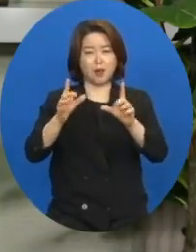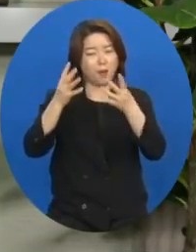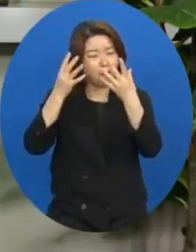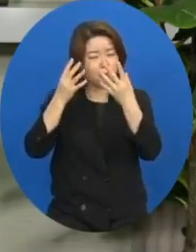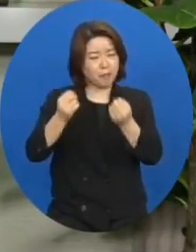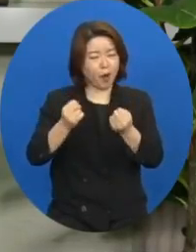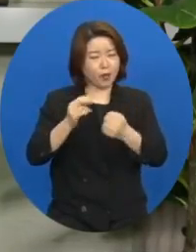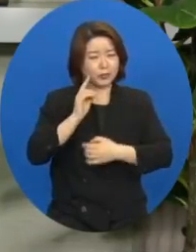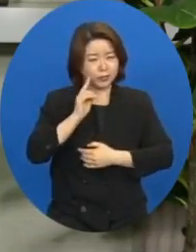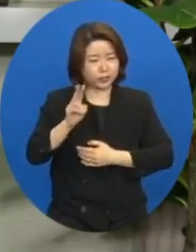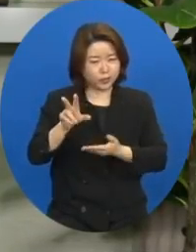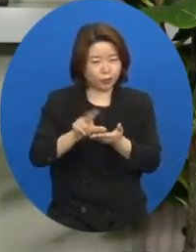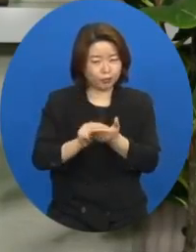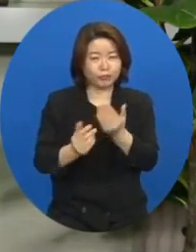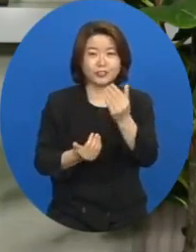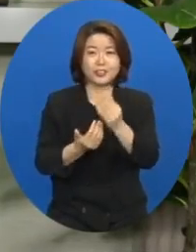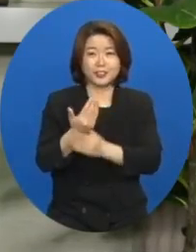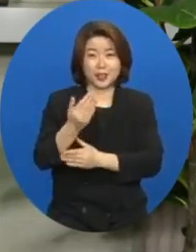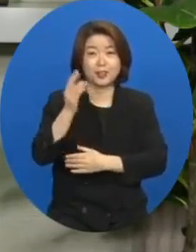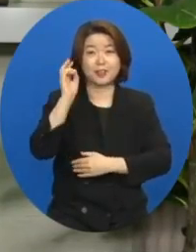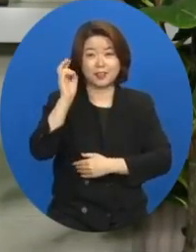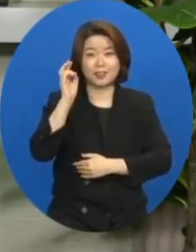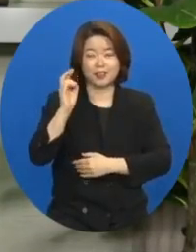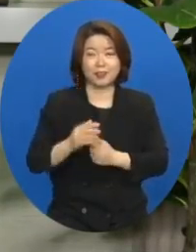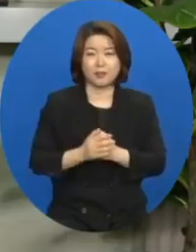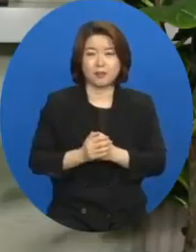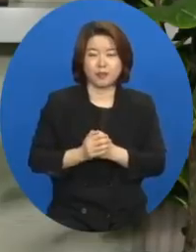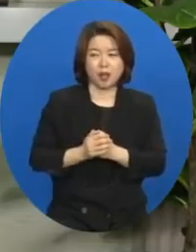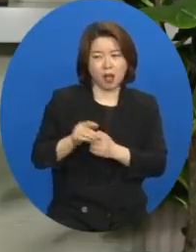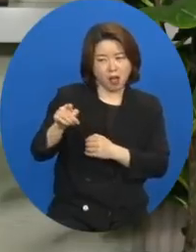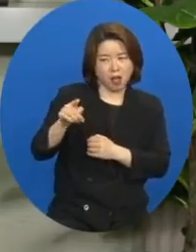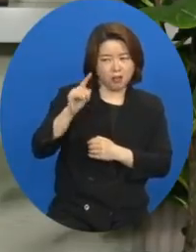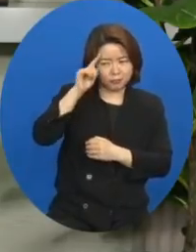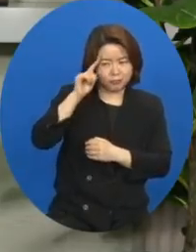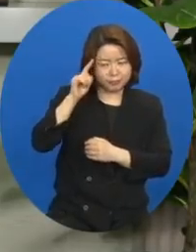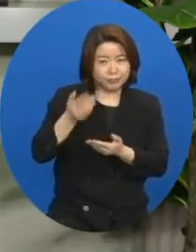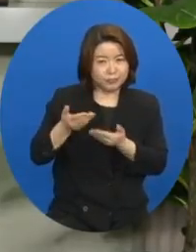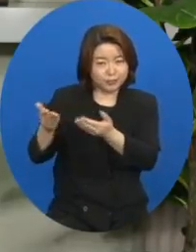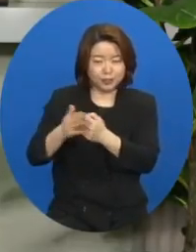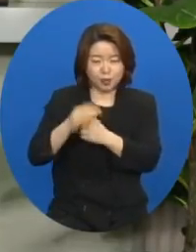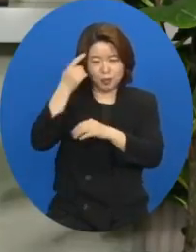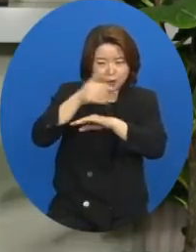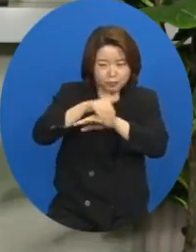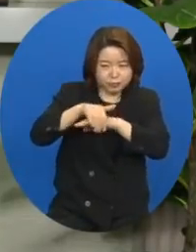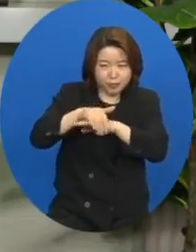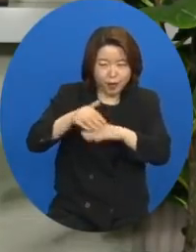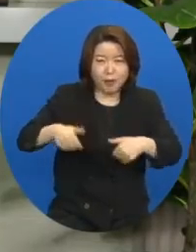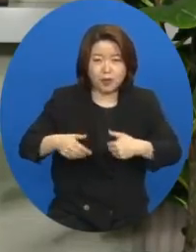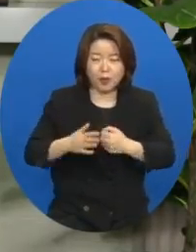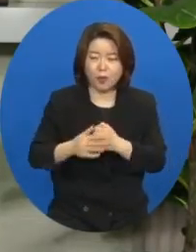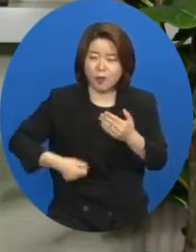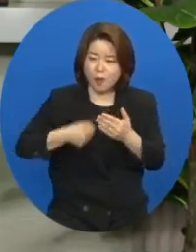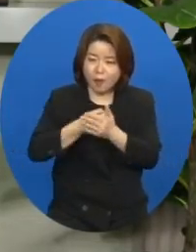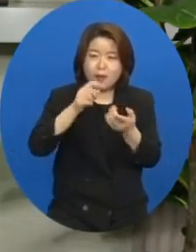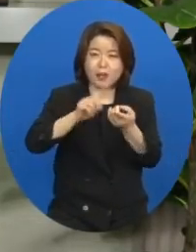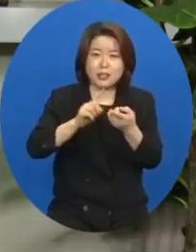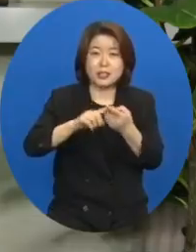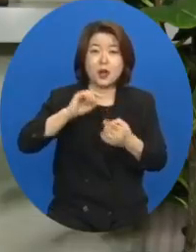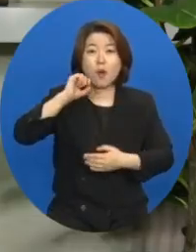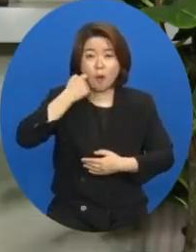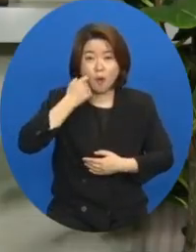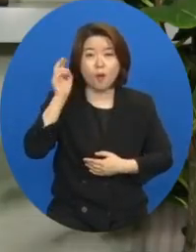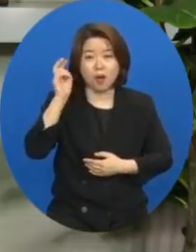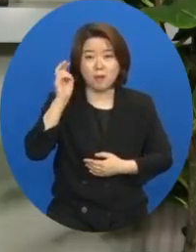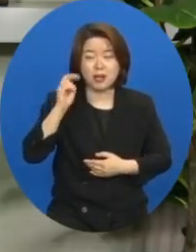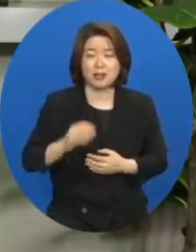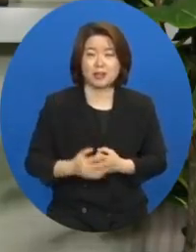심각한 문제가 생긴 것일 겁니다. 신경도 많이 쓰게 되고 계획도 하게 되고 그 결정 자체도 어려운 일이겠죠.